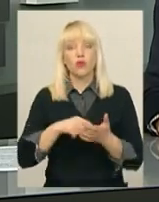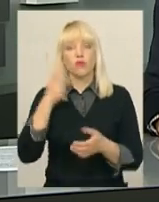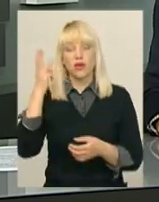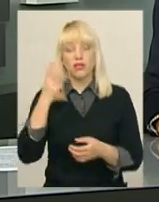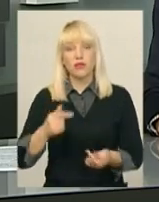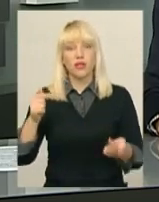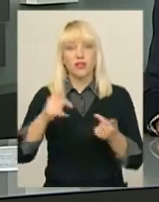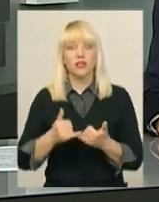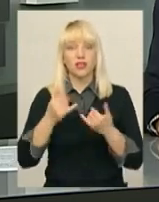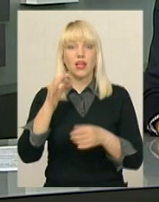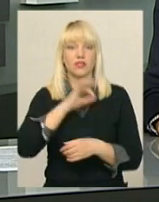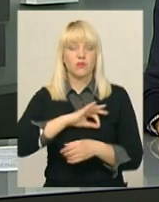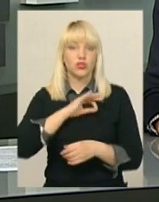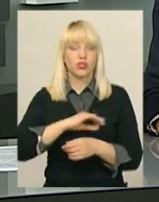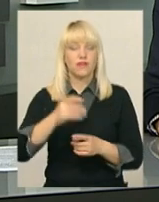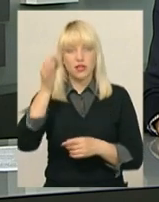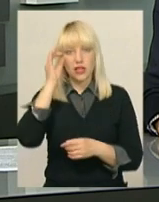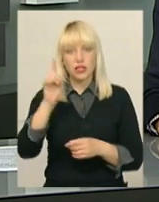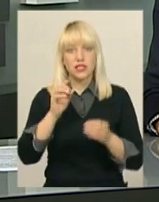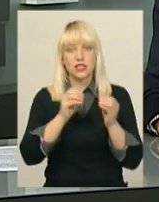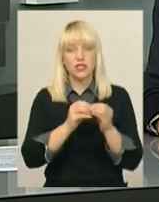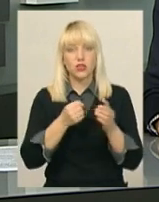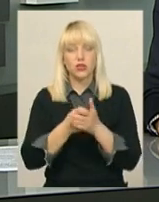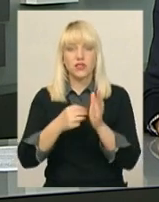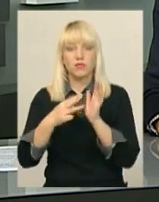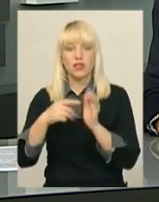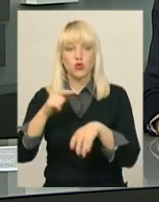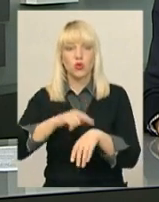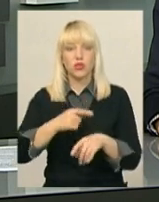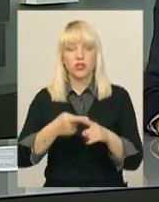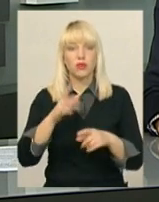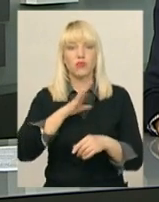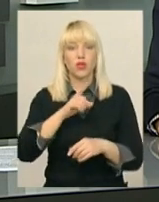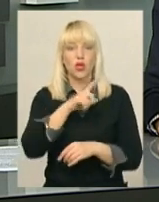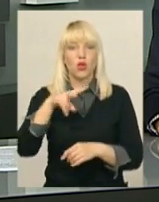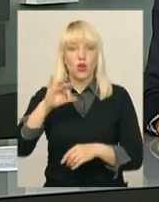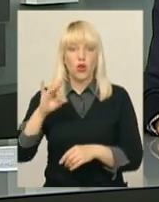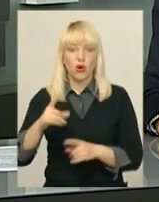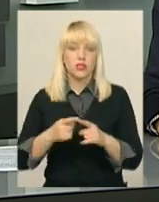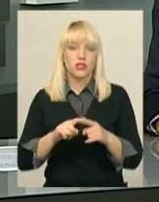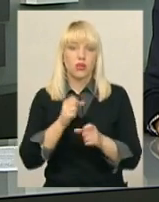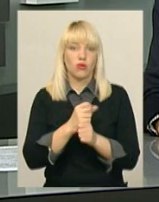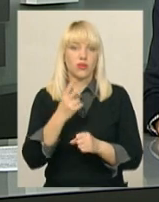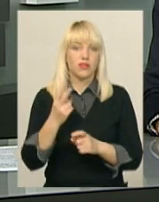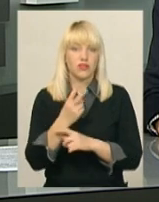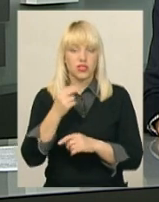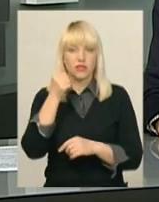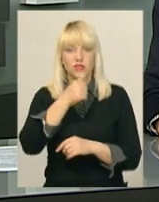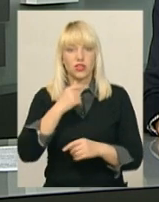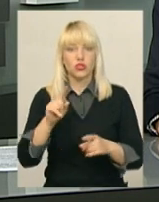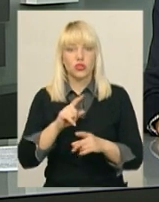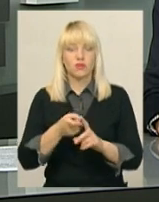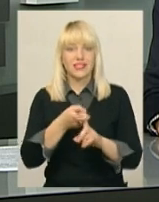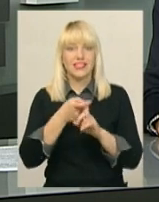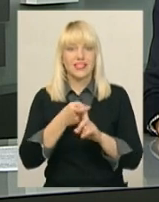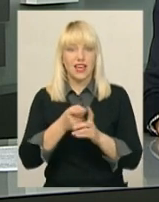придатна до споживання. Сьогодні, нагадаю, з 10 до 17 години її хлорували. Це роблять вічі на рік задля знезараження води